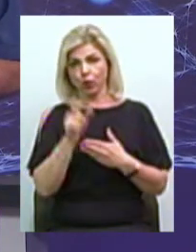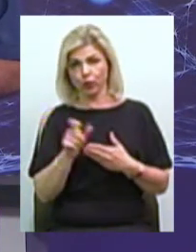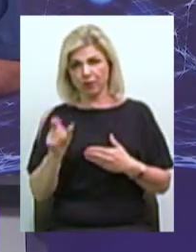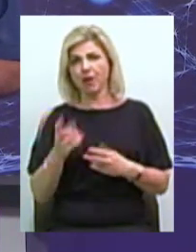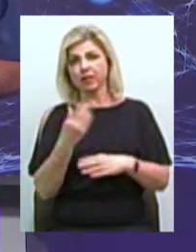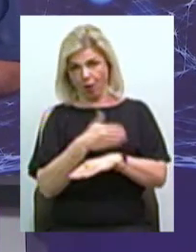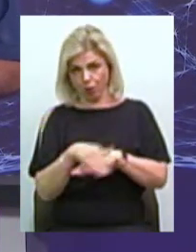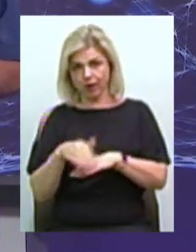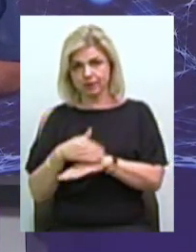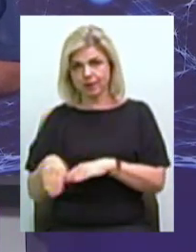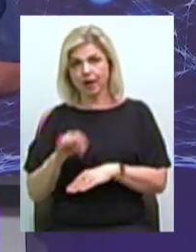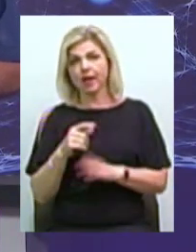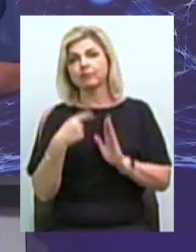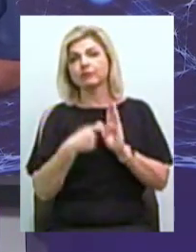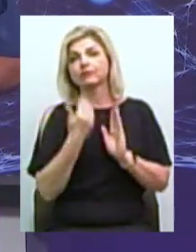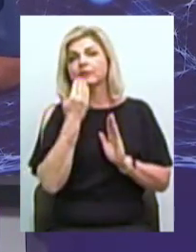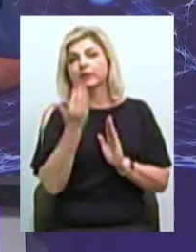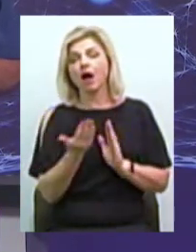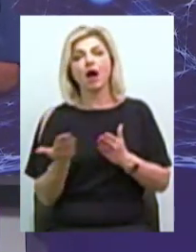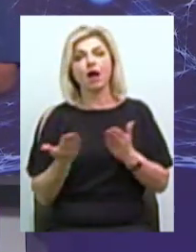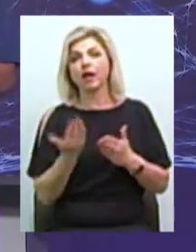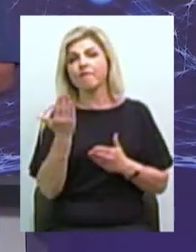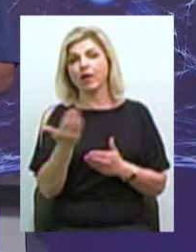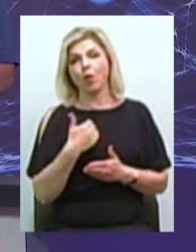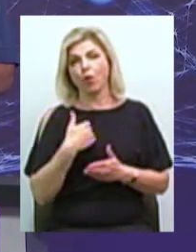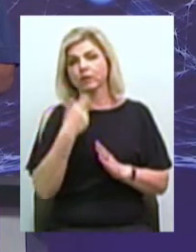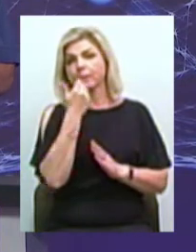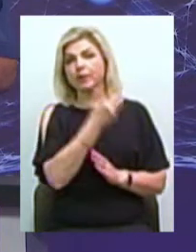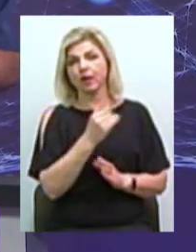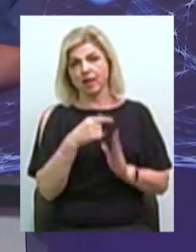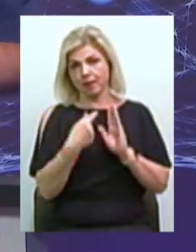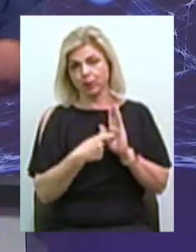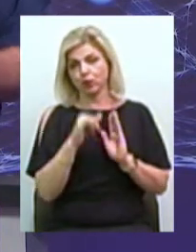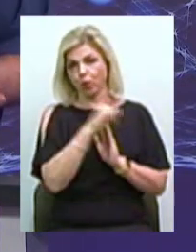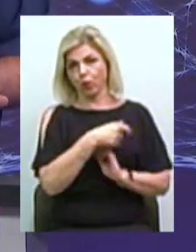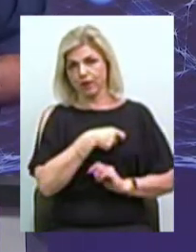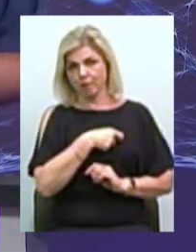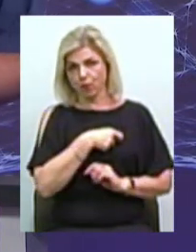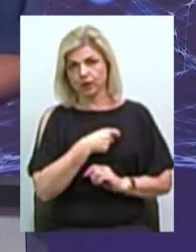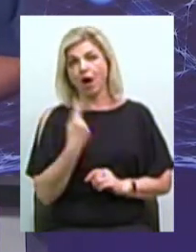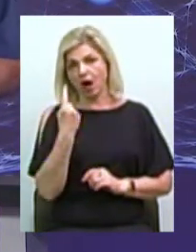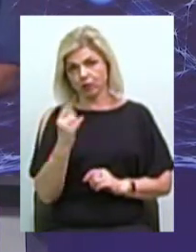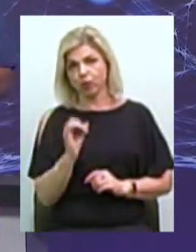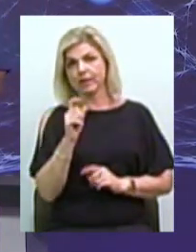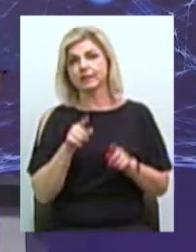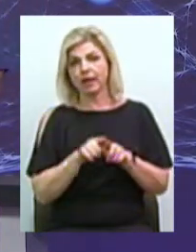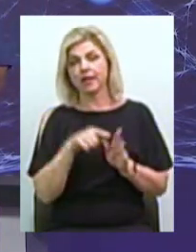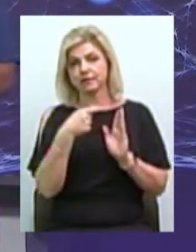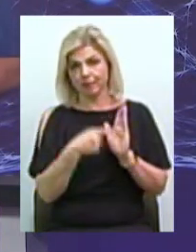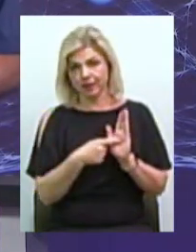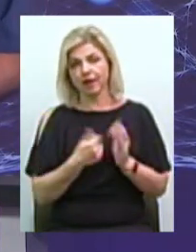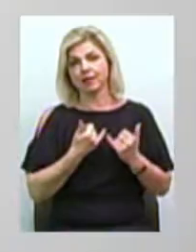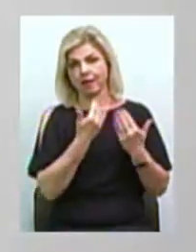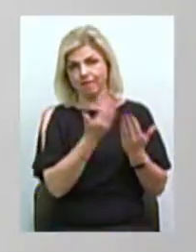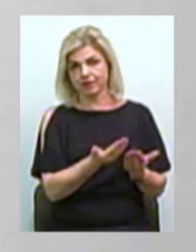цікавились, які запитання вони хотіли поставити кандидатам у народні депутати Зараз одне з таких запитань прозвучить для вас